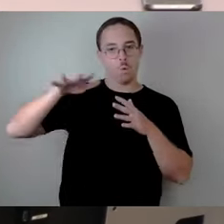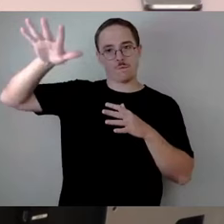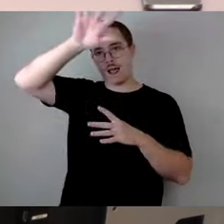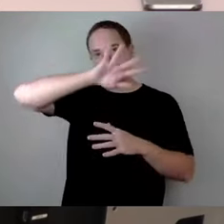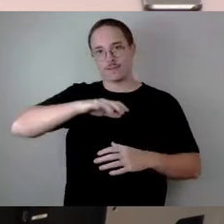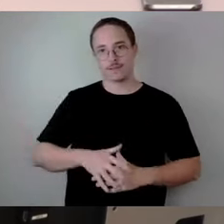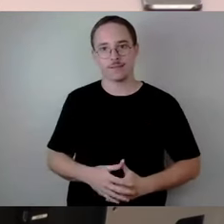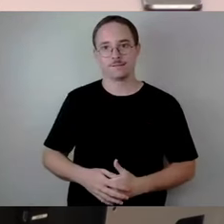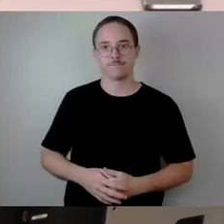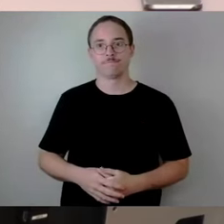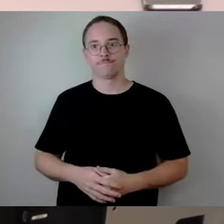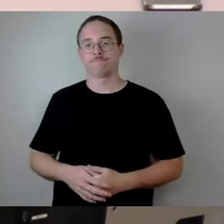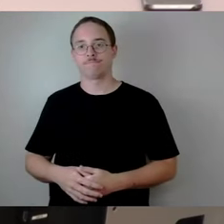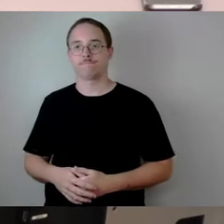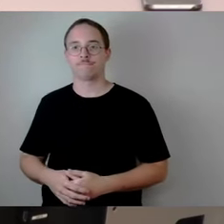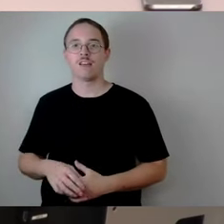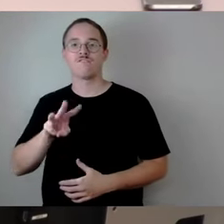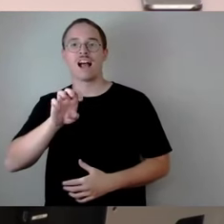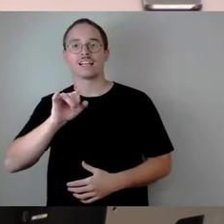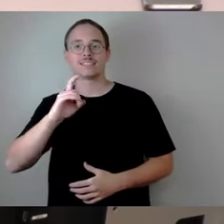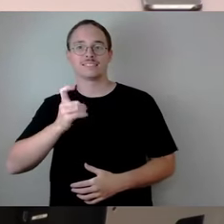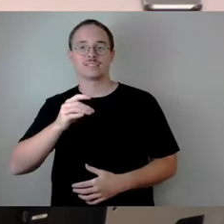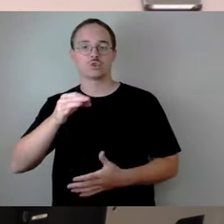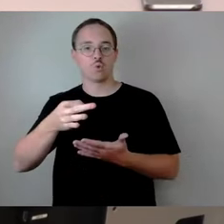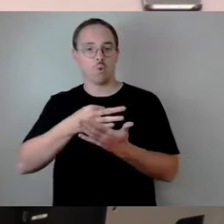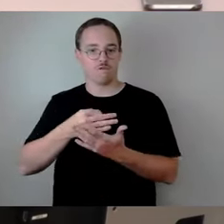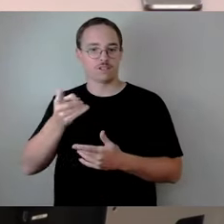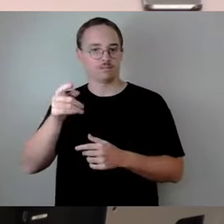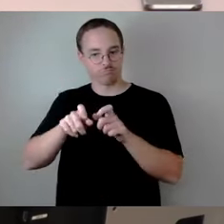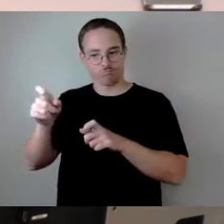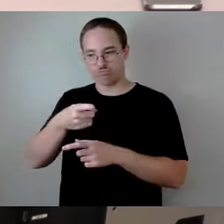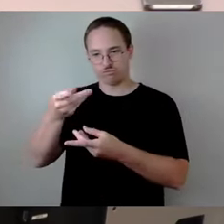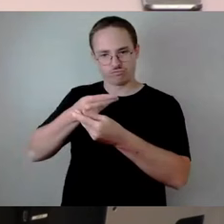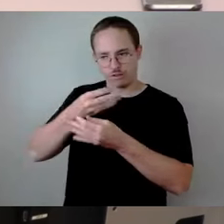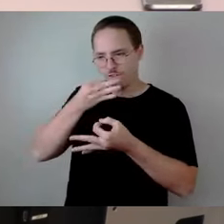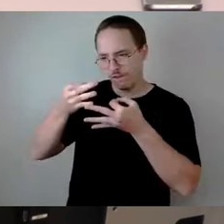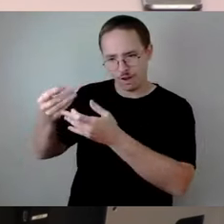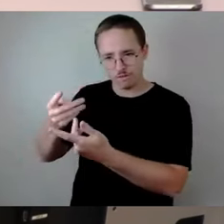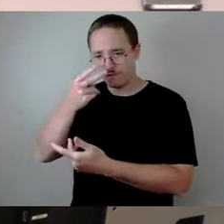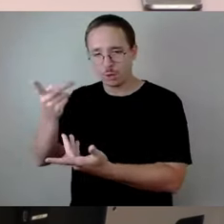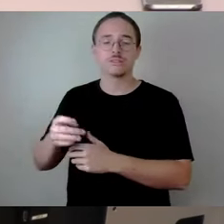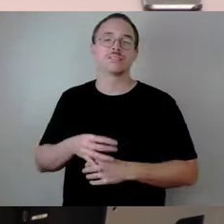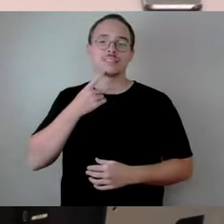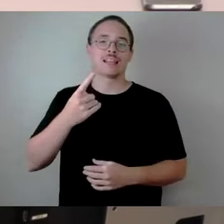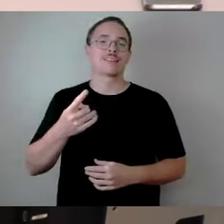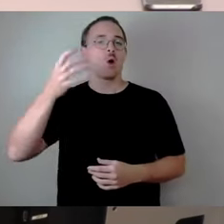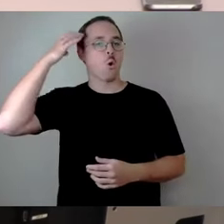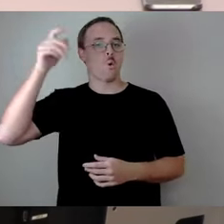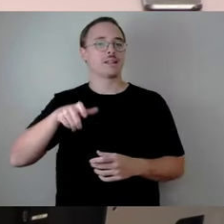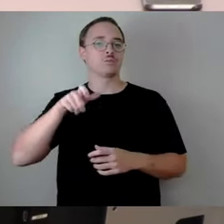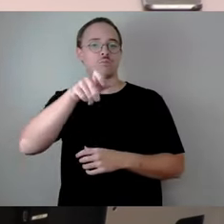Wenn man mit den Weixdorfern spricht, dann sagen die, die Königsbrücker Landstraße ist jetzt schon überfüllt, ab und zu mal ist